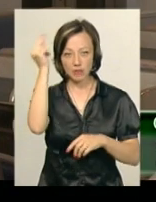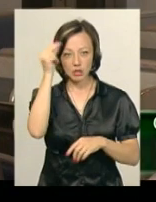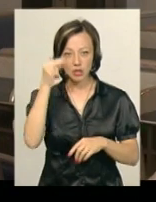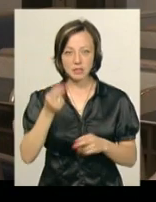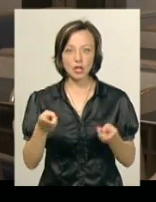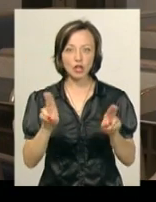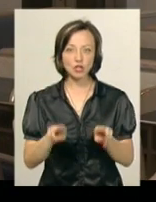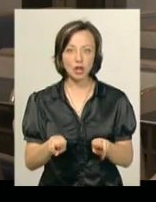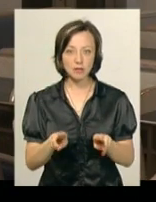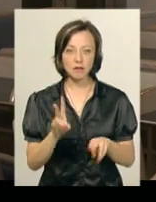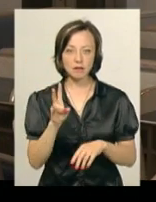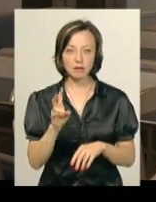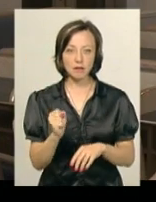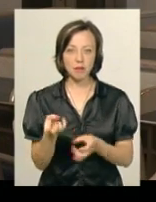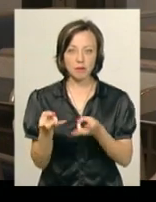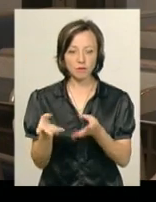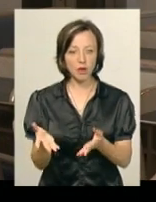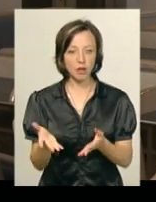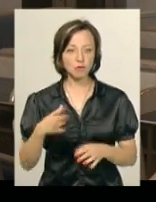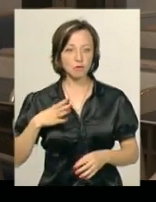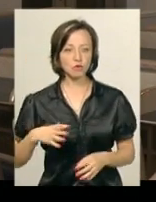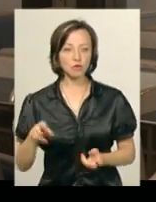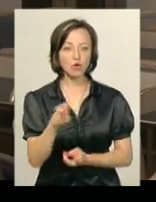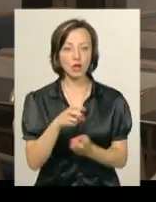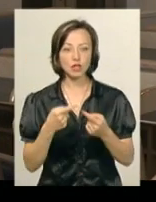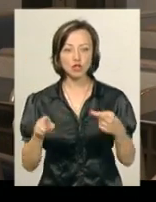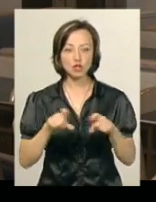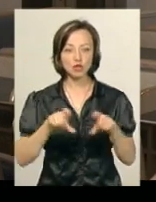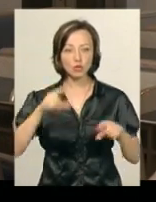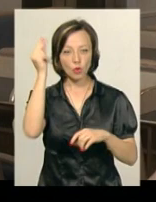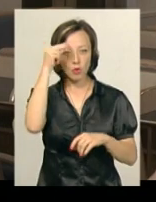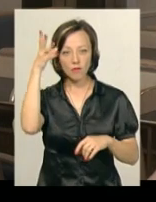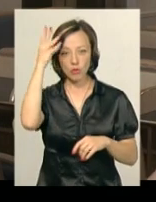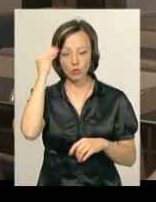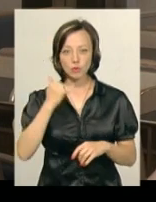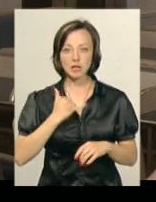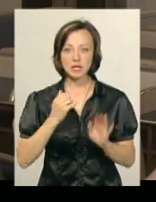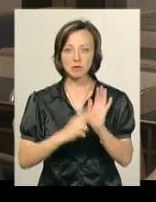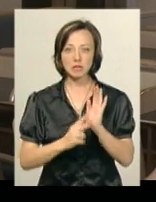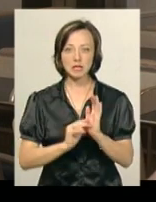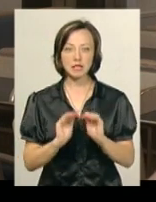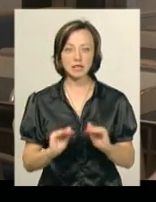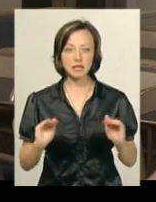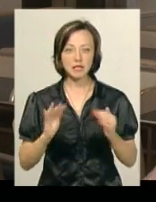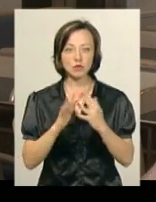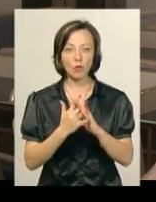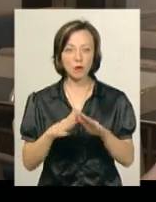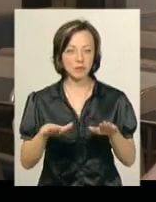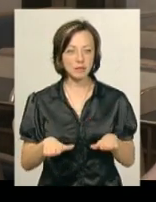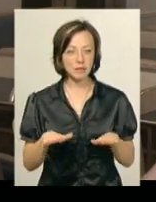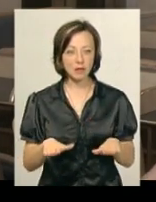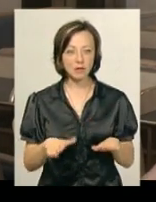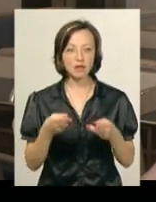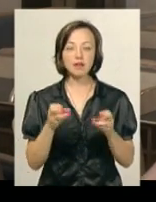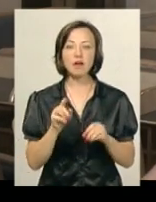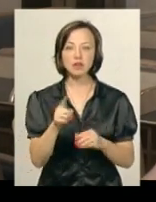залишаються на призволяще і мусять шукати десь інші школи, а враховуючи, у нас 70 дітей з сільської місцевості,